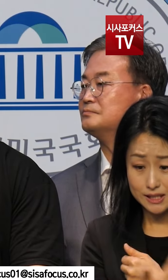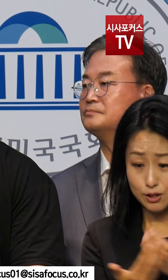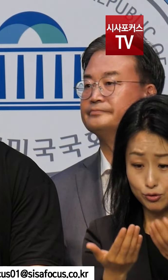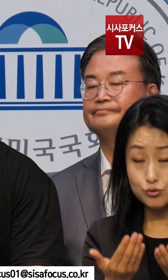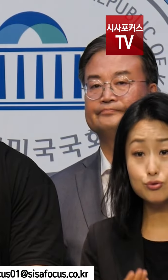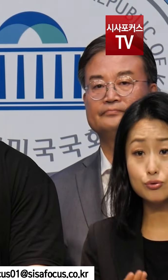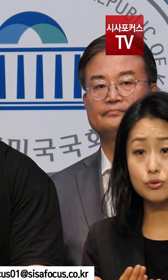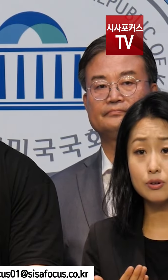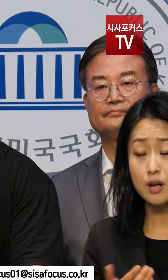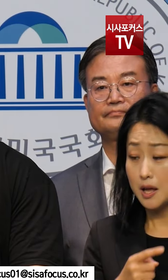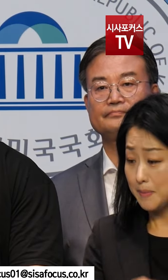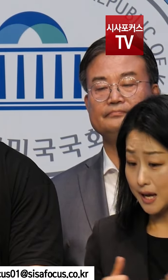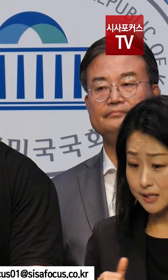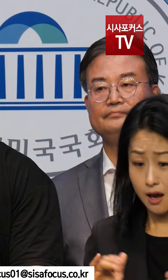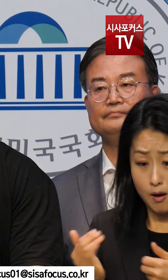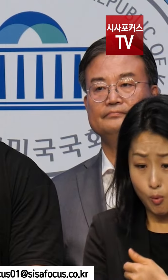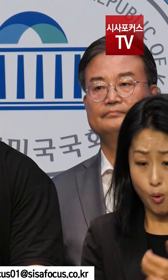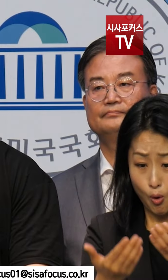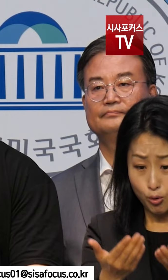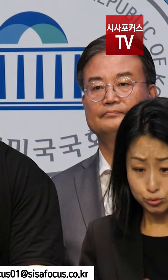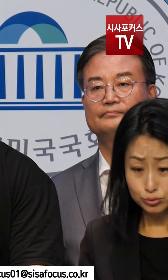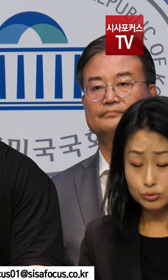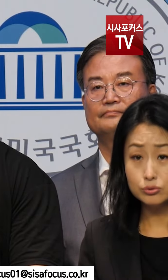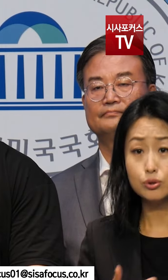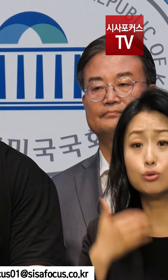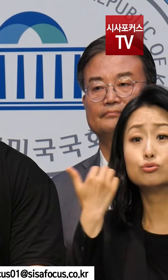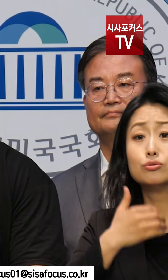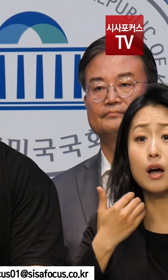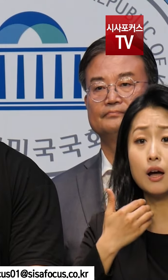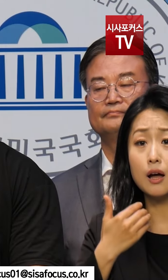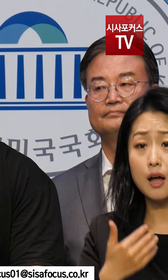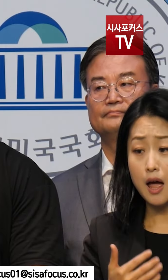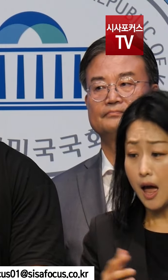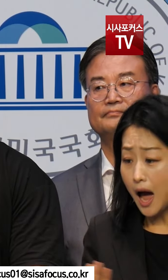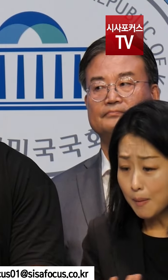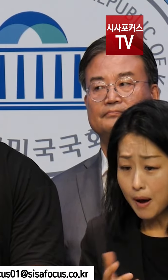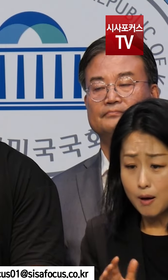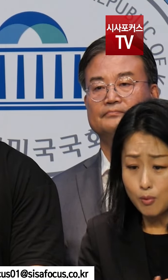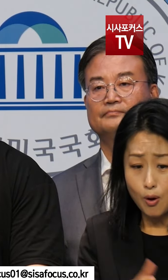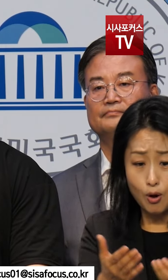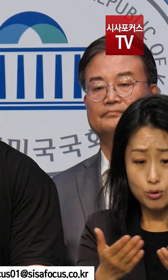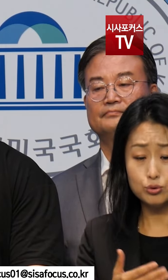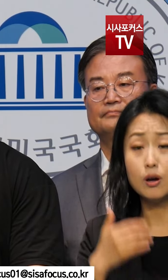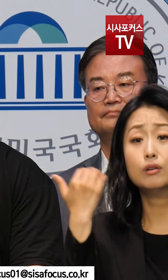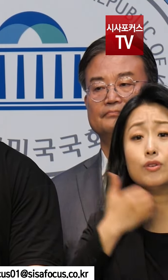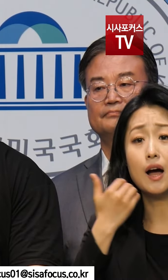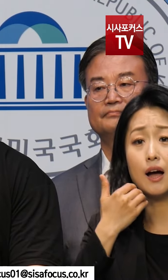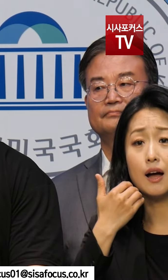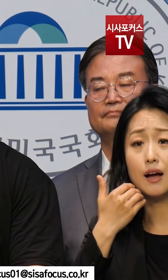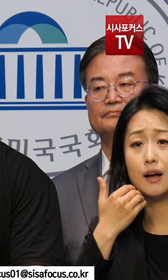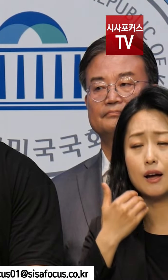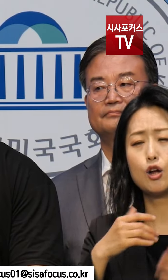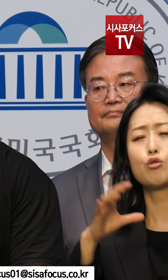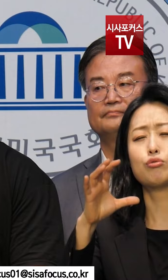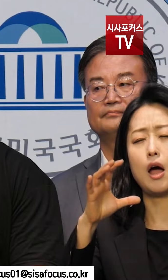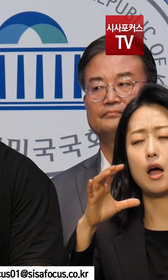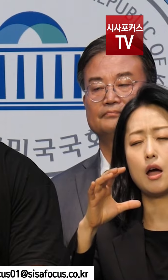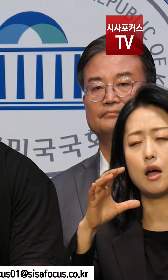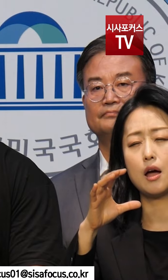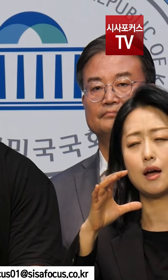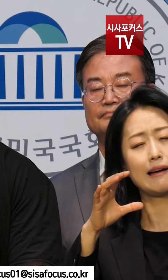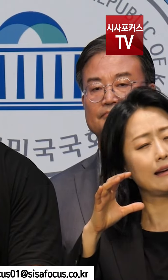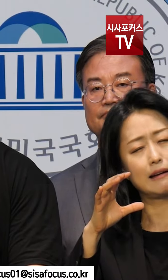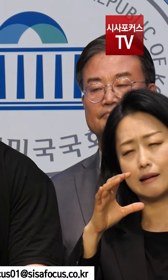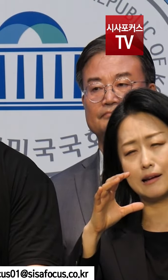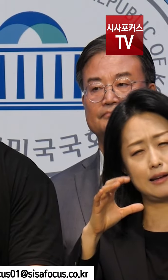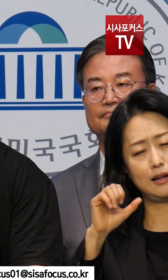지키고 피해자와 피해자 가족의 아픔을 달래주고 감싸줄 책무를 지닌 국가기관은 정령